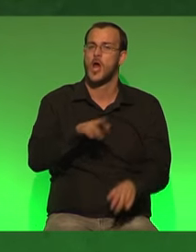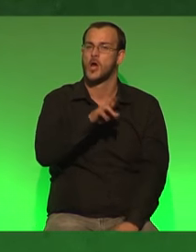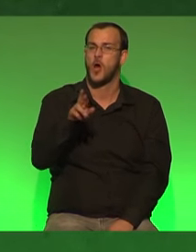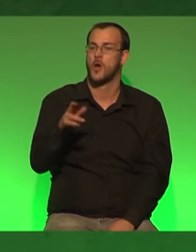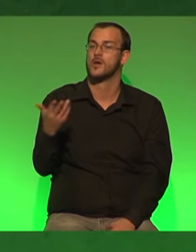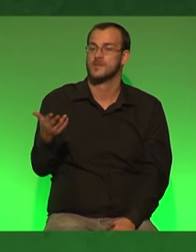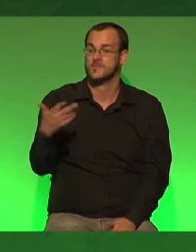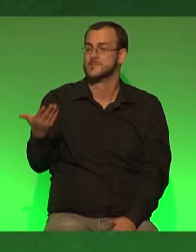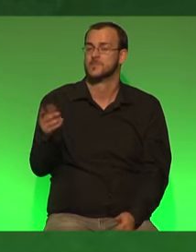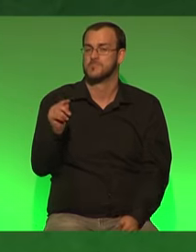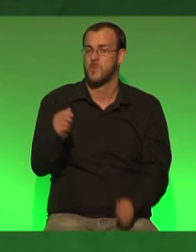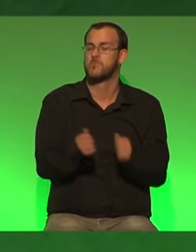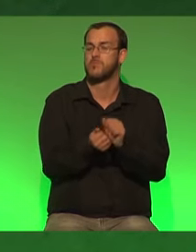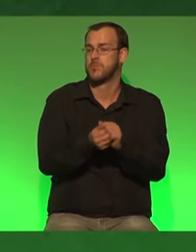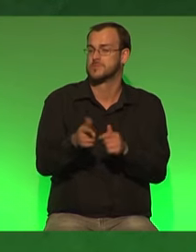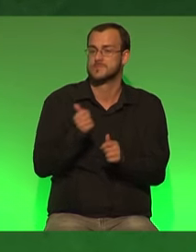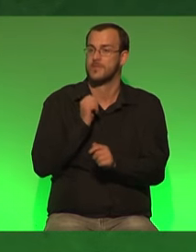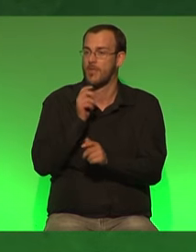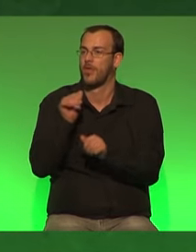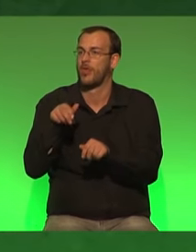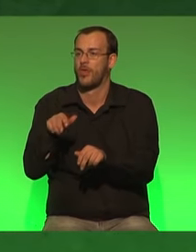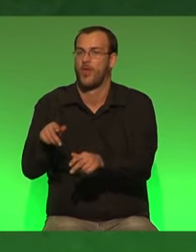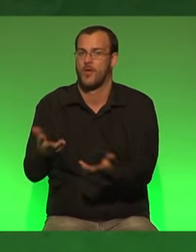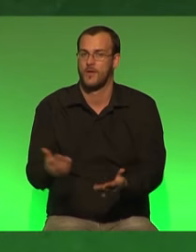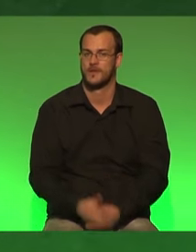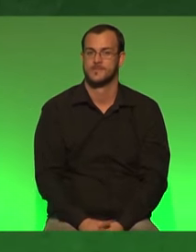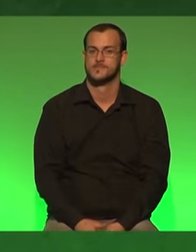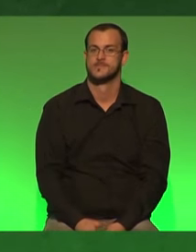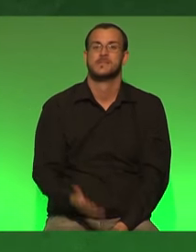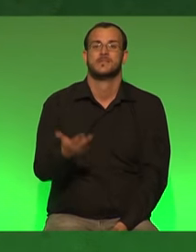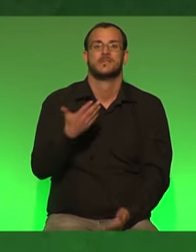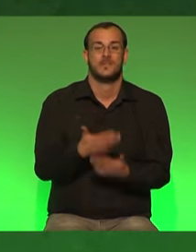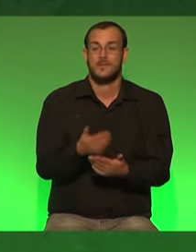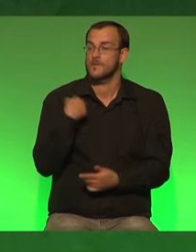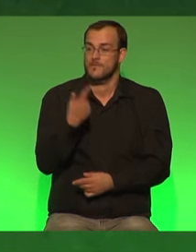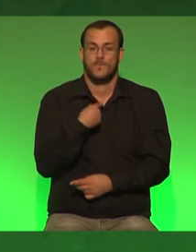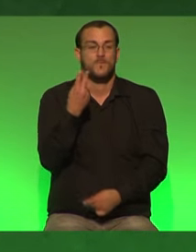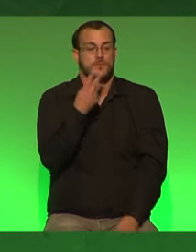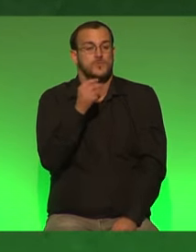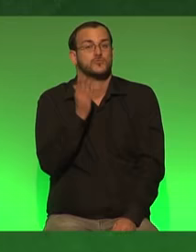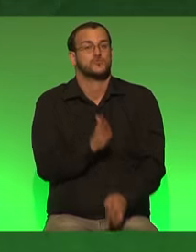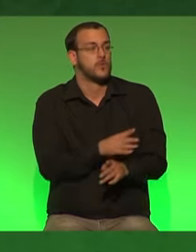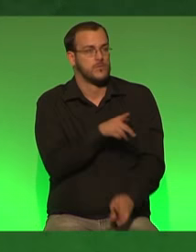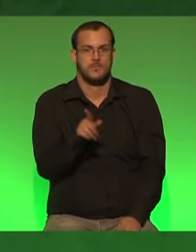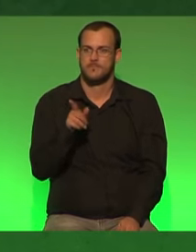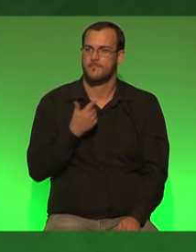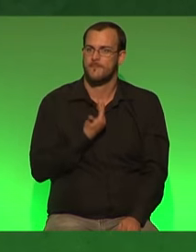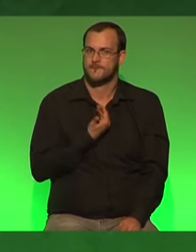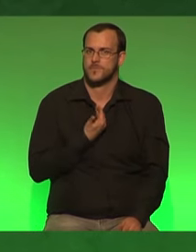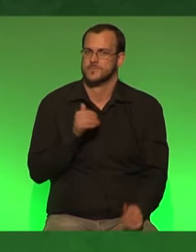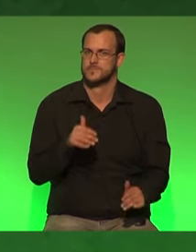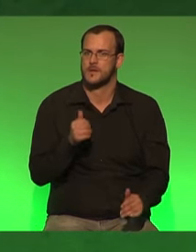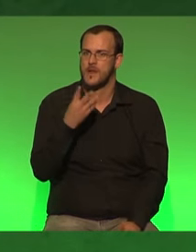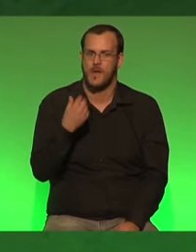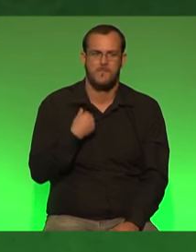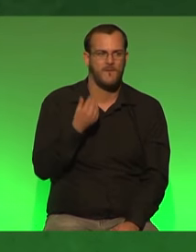populisten hinterher zu rennen es ist nämlich nachvollziehbar liebe freundinnen und freunden dass sich verunsichert wert wenn meine